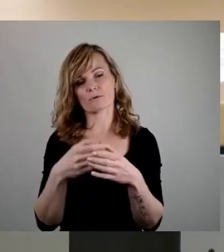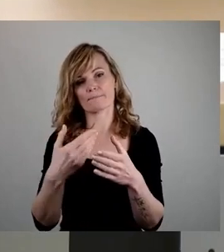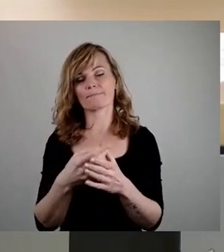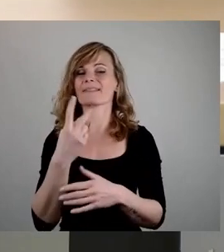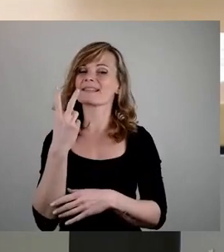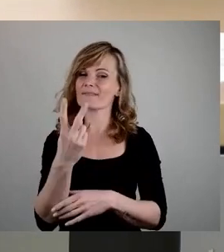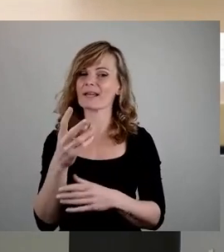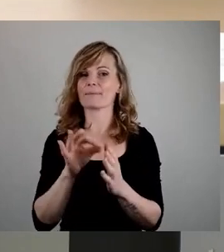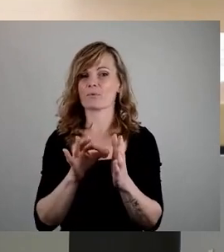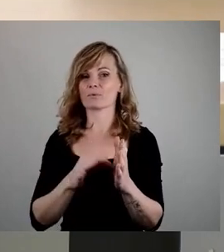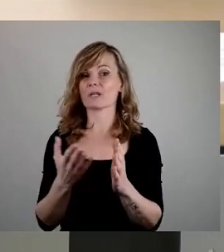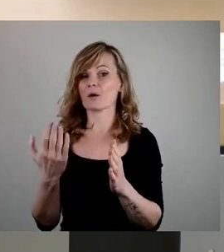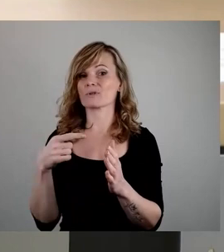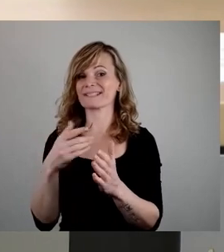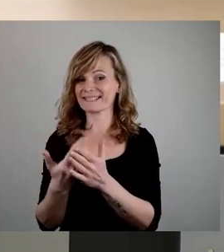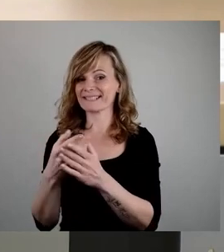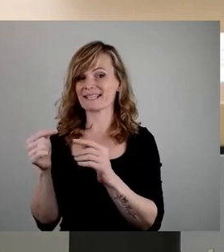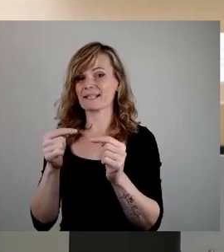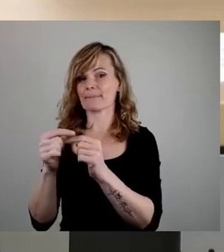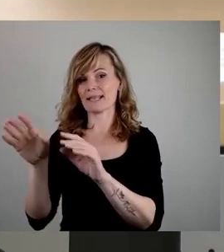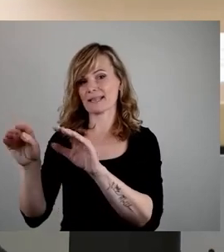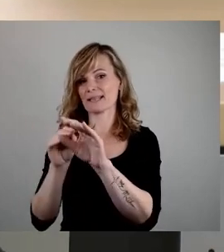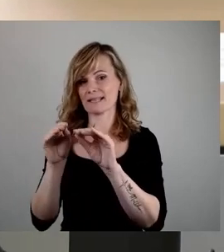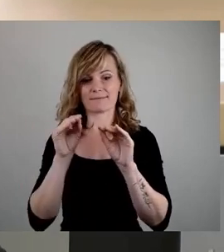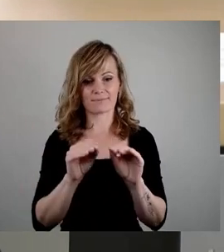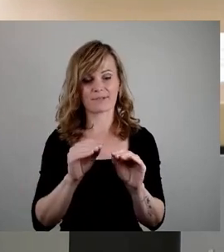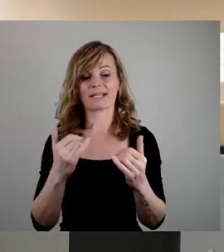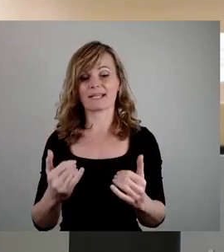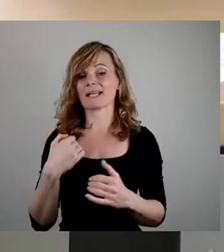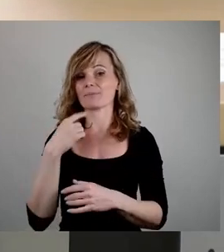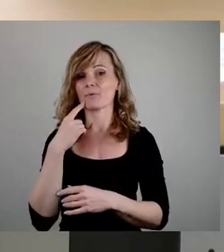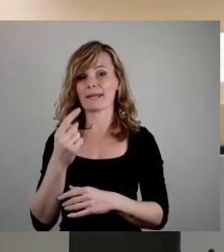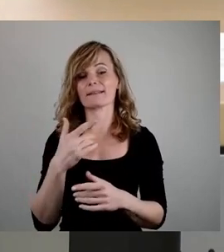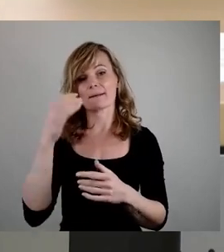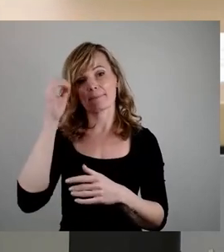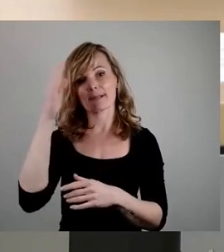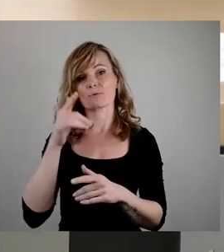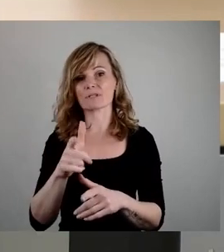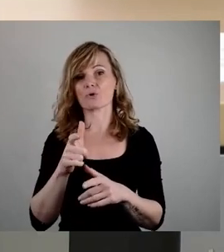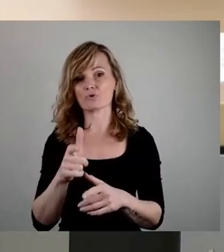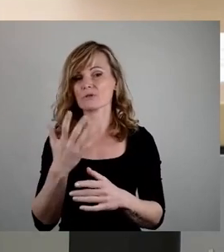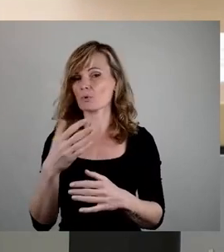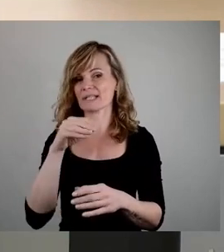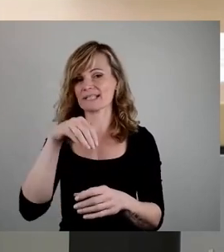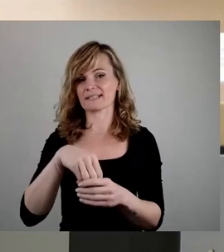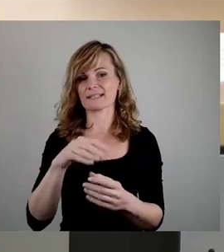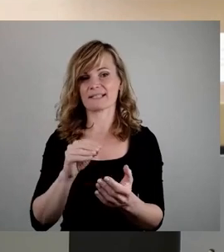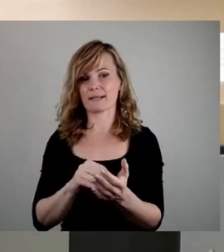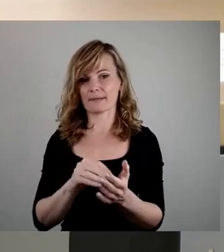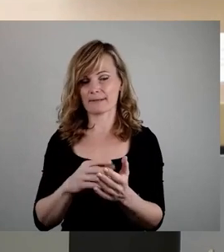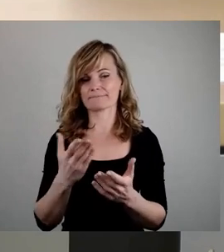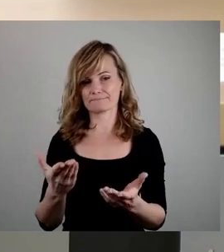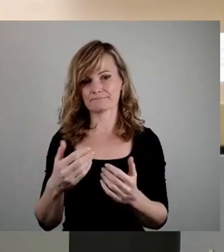aus diesen Debatten aufnimmt, die eben im Moment noch nicht im Bildungsausschussbeschluss enthalten sind, die aus den Stadtbezirksbeiräten und aus den